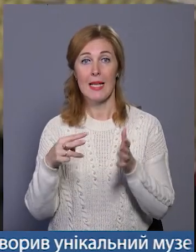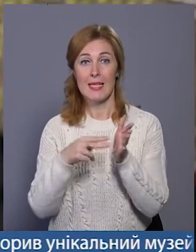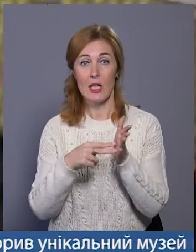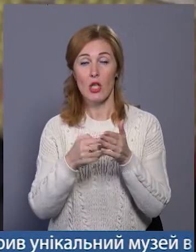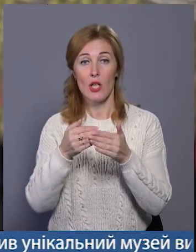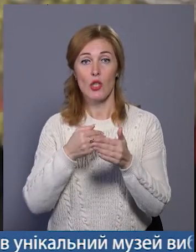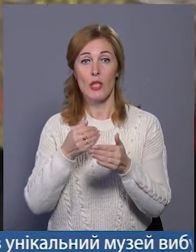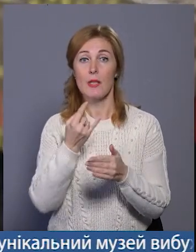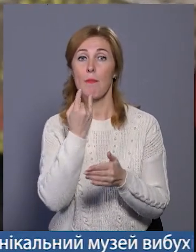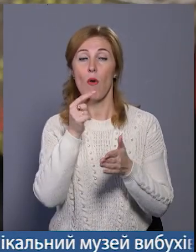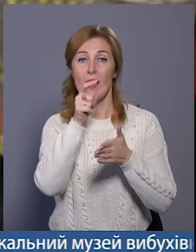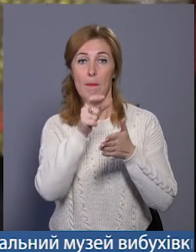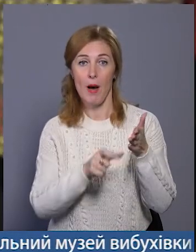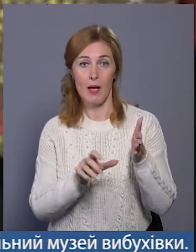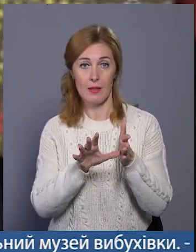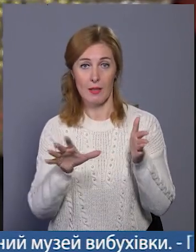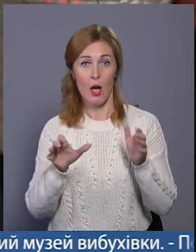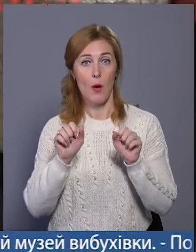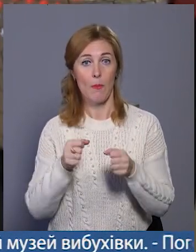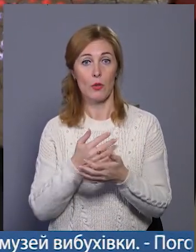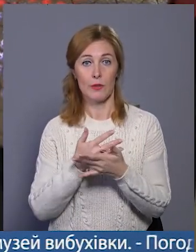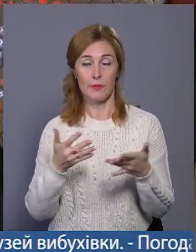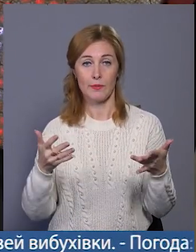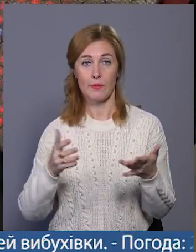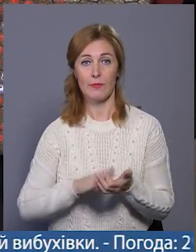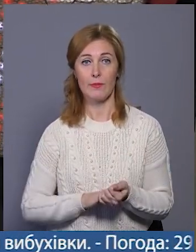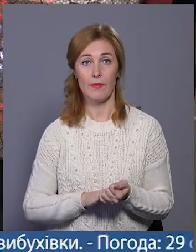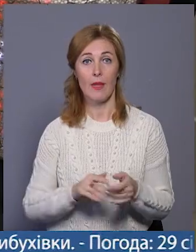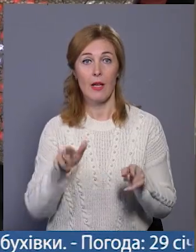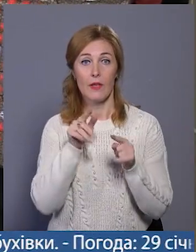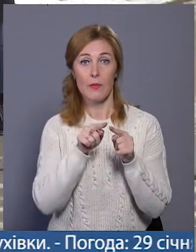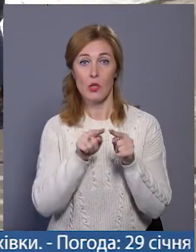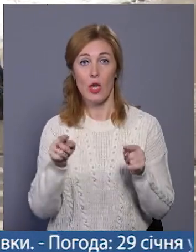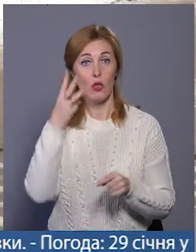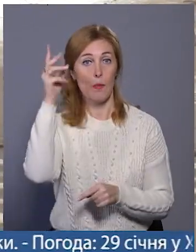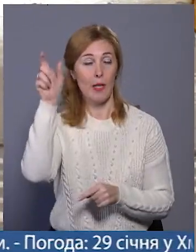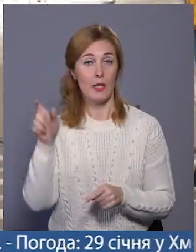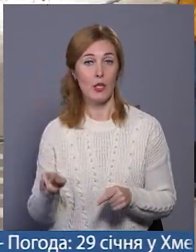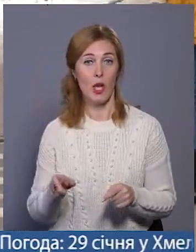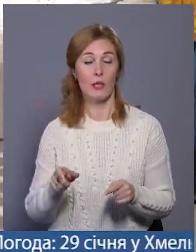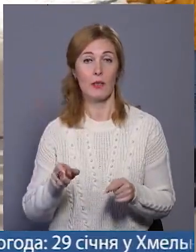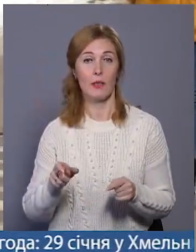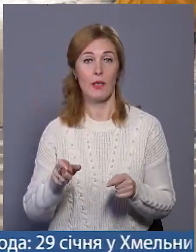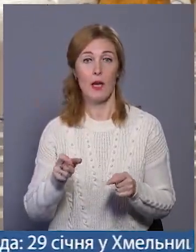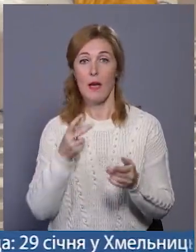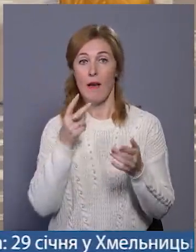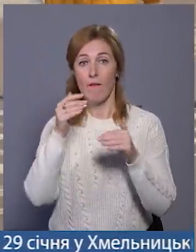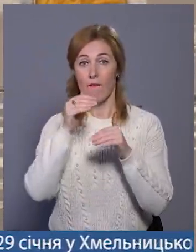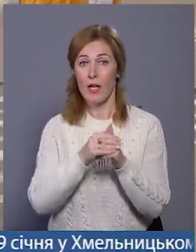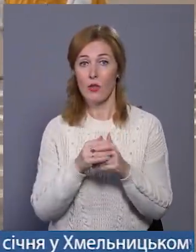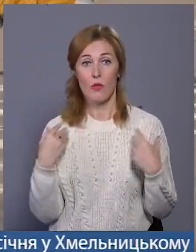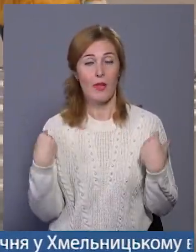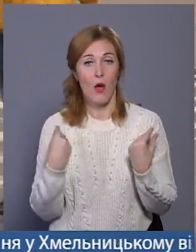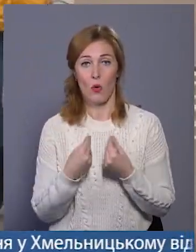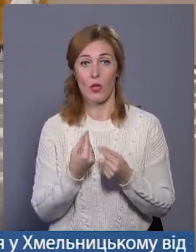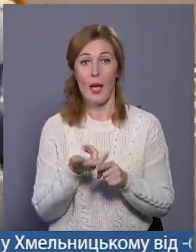екрані можна вмикати різні надписи, картинки або ж дорожні знаки. Тим часом хмельничани світлоповертальні елементи ввечері не одягають.